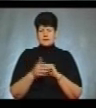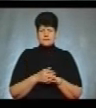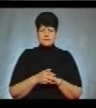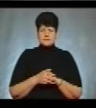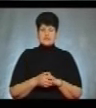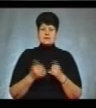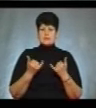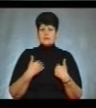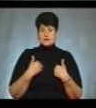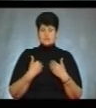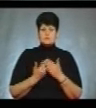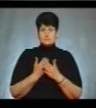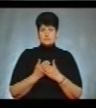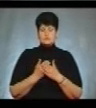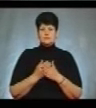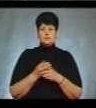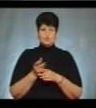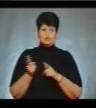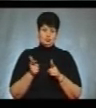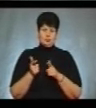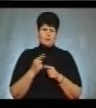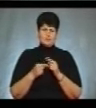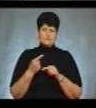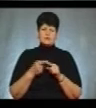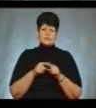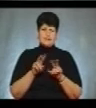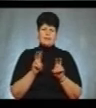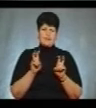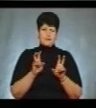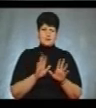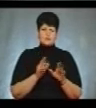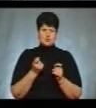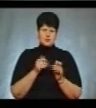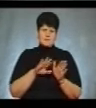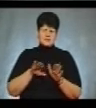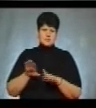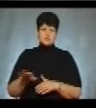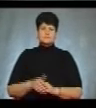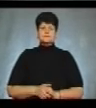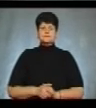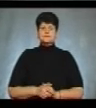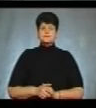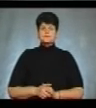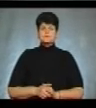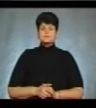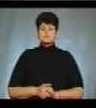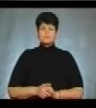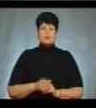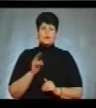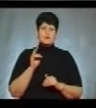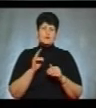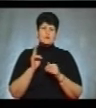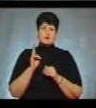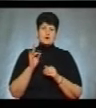Зараз наш сюжет готується до виходу в ефір. Ми повернемося до цієї теми трошки пізніше. У Кракові сьогодні